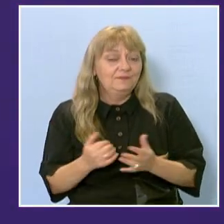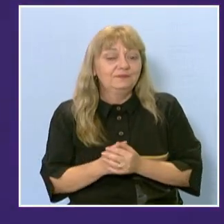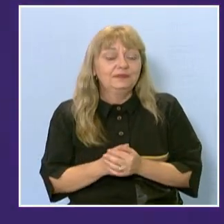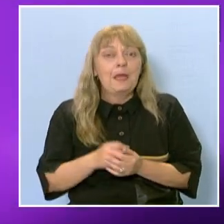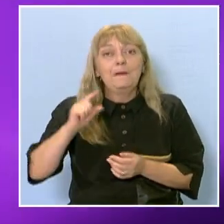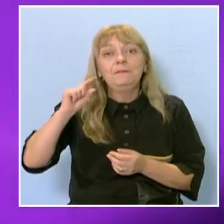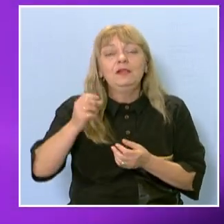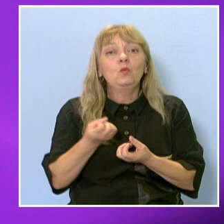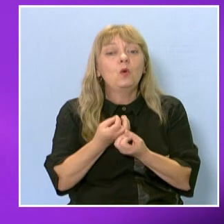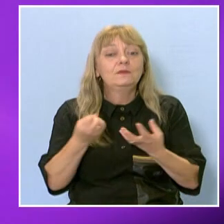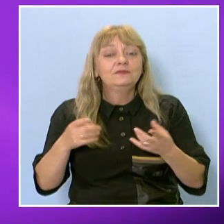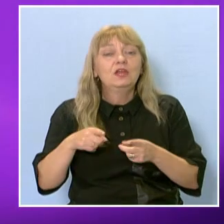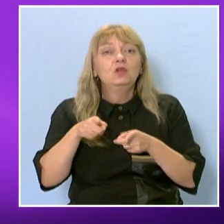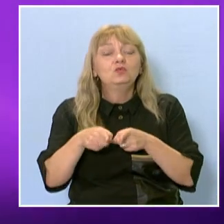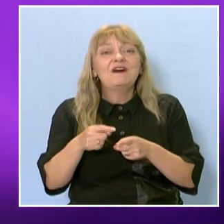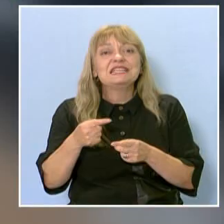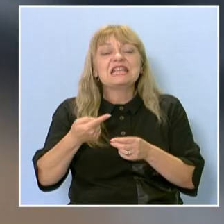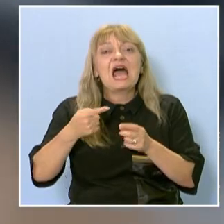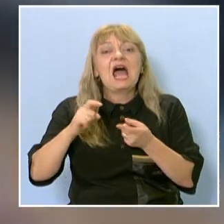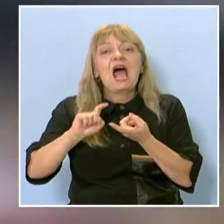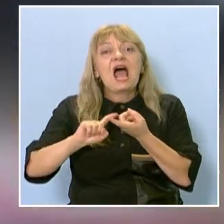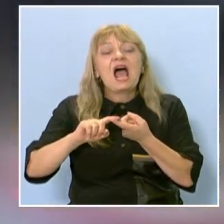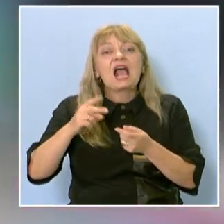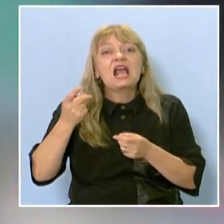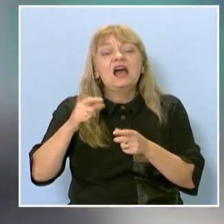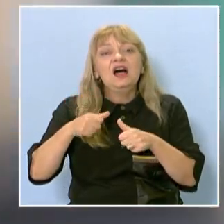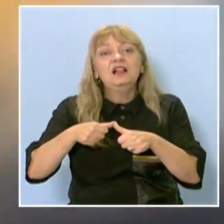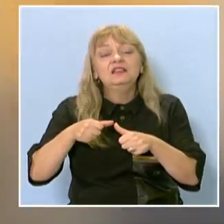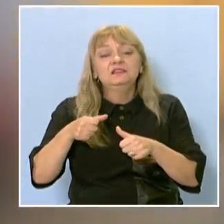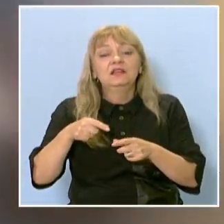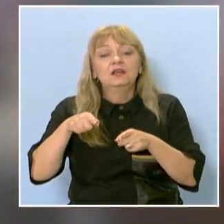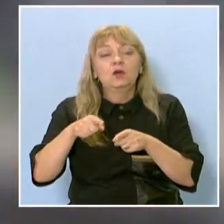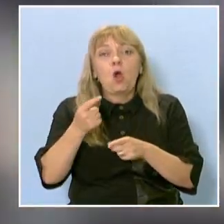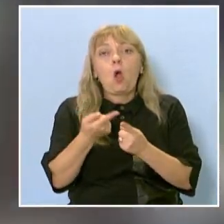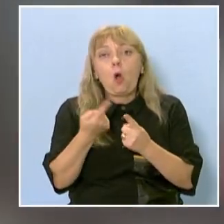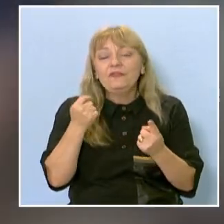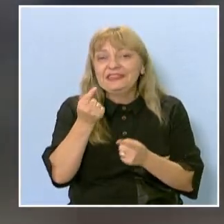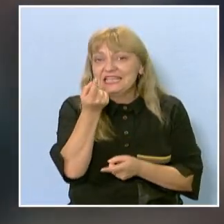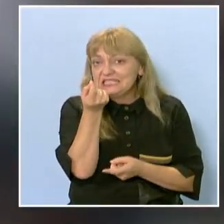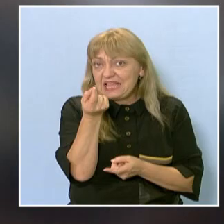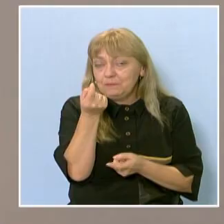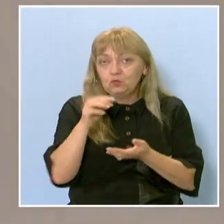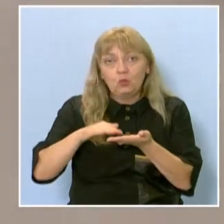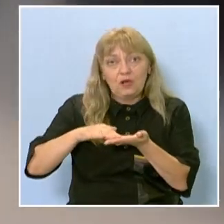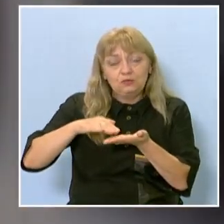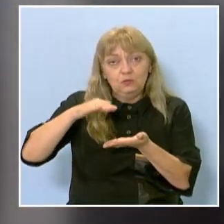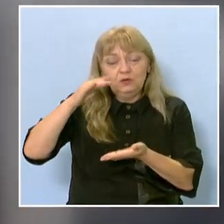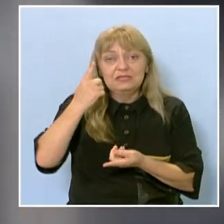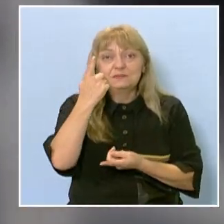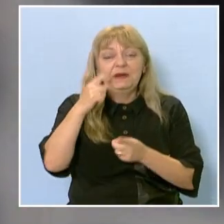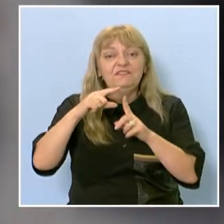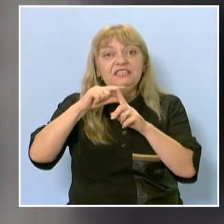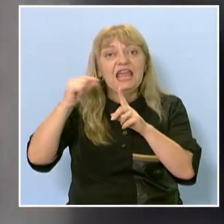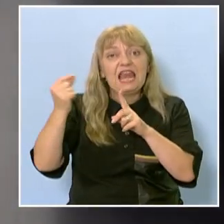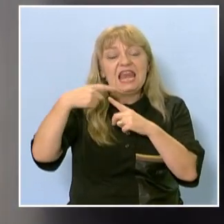Микрорастенията са просто иникалнове. Те са най-първичната форма на растението. От семенцето, като порасне и с първите листенца,